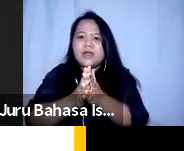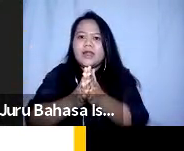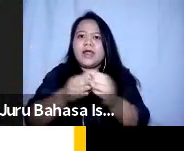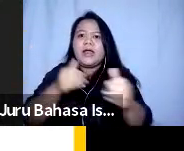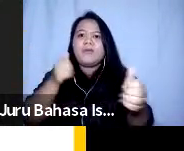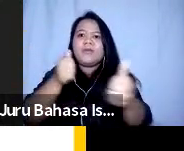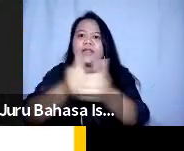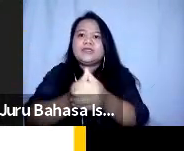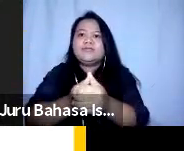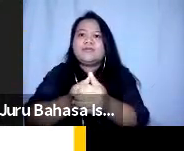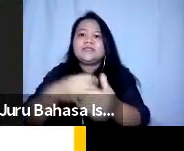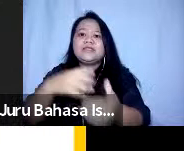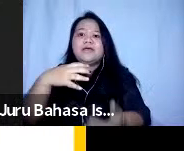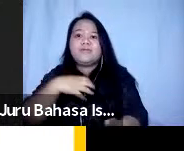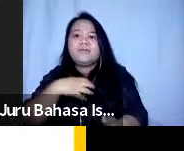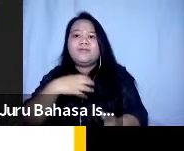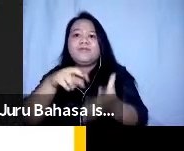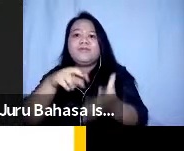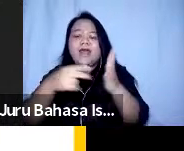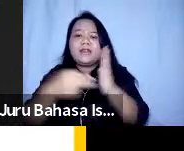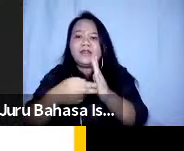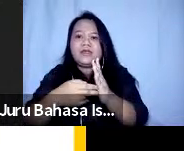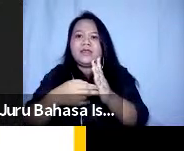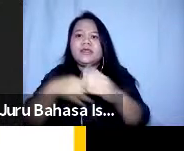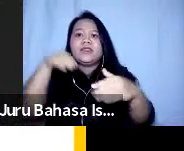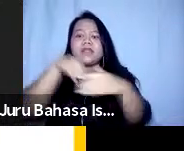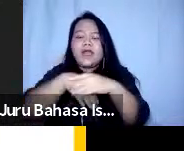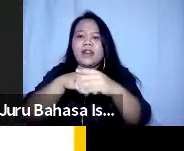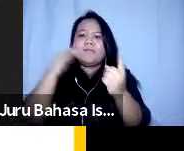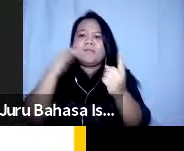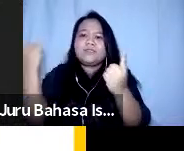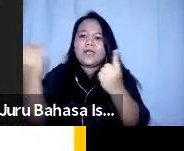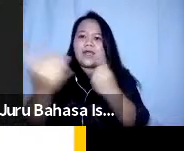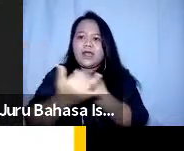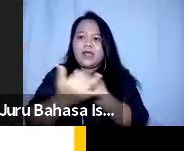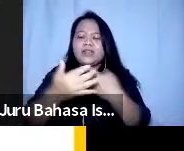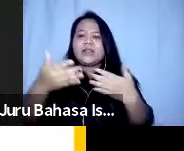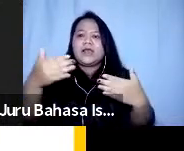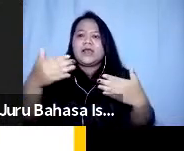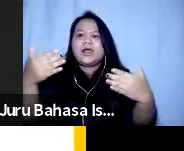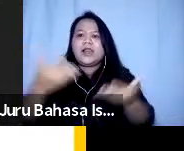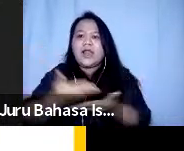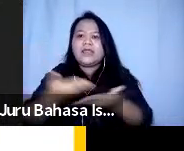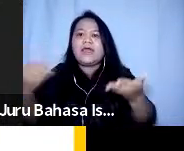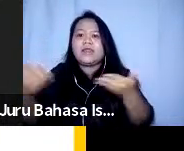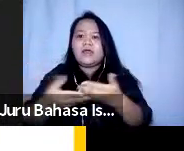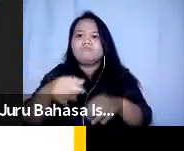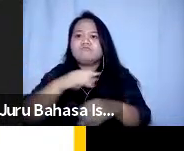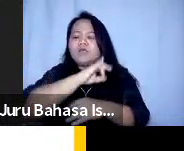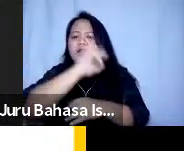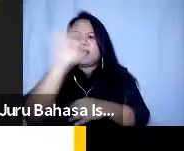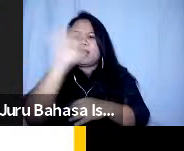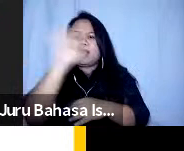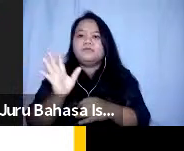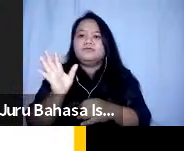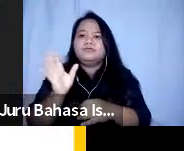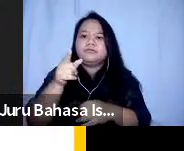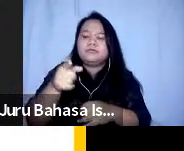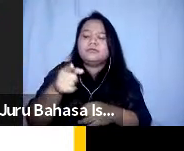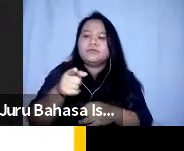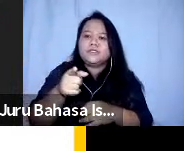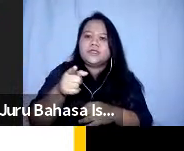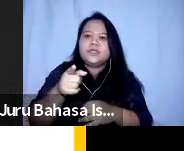yang bermakna dalam masyarakat suatu layanan atau lain sebagainya ini yang disebut dengan